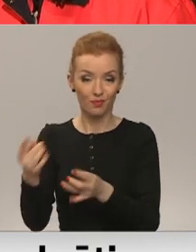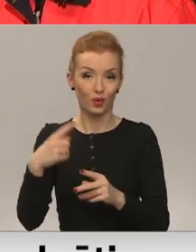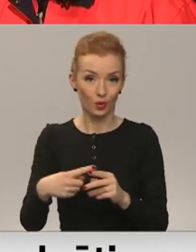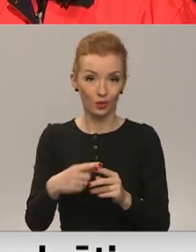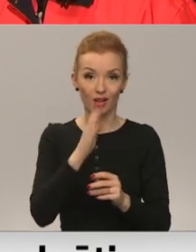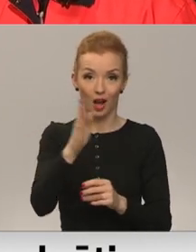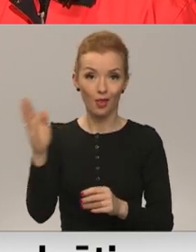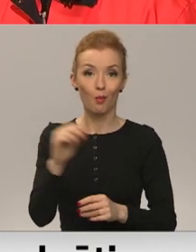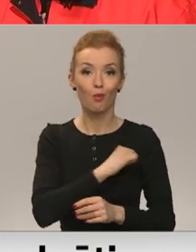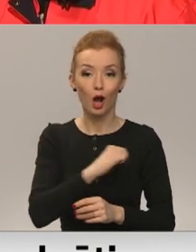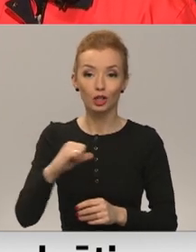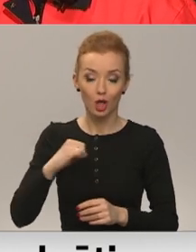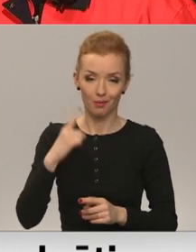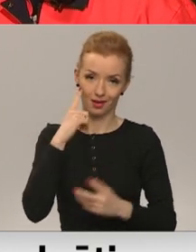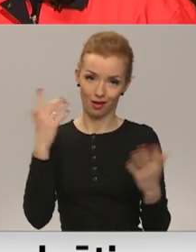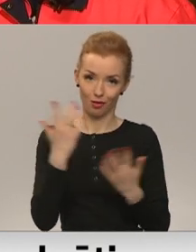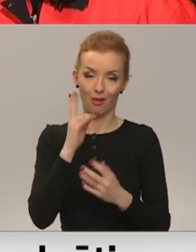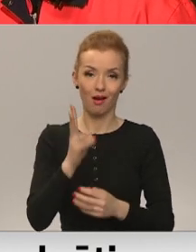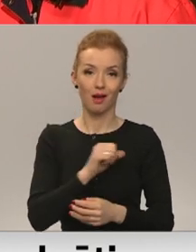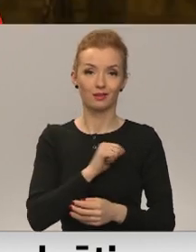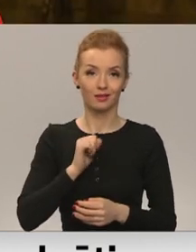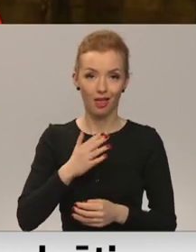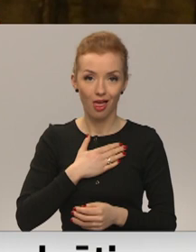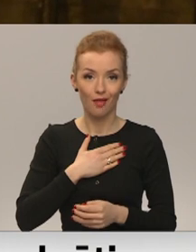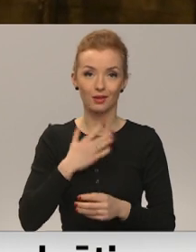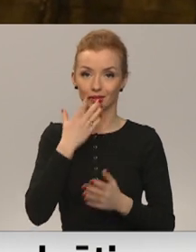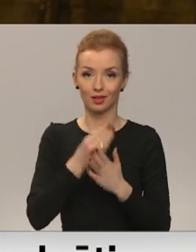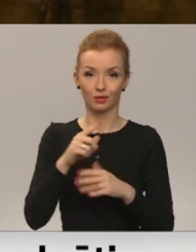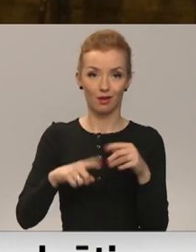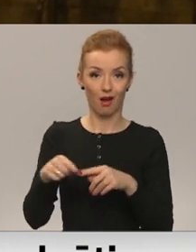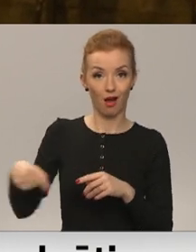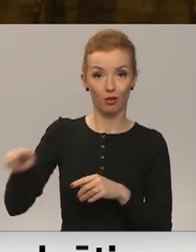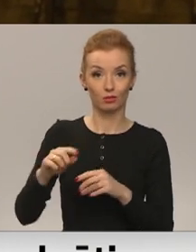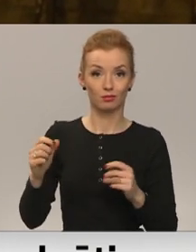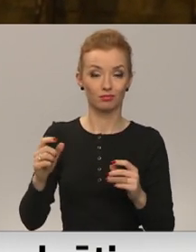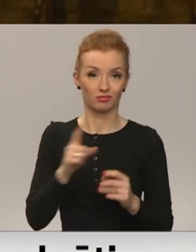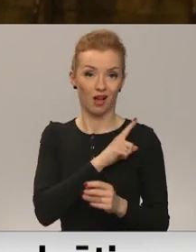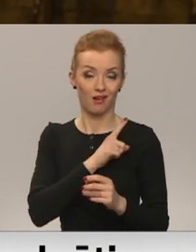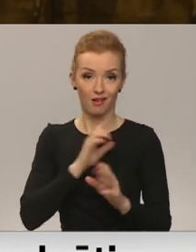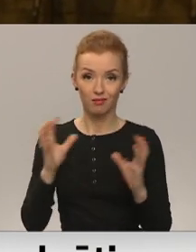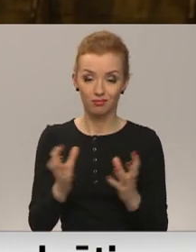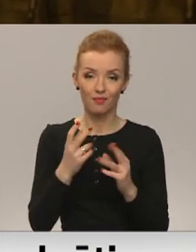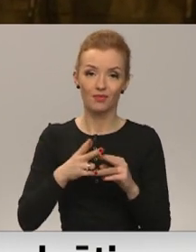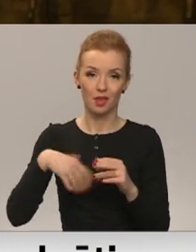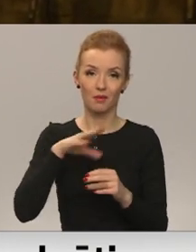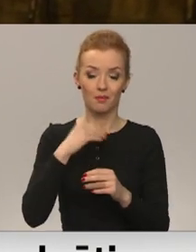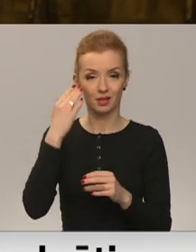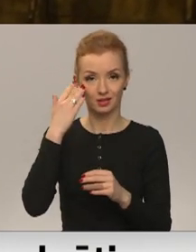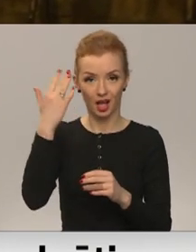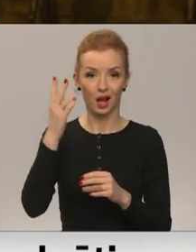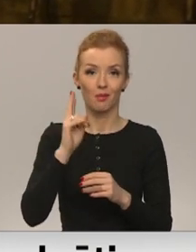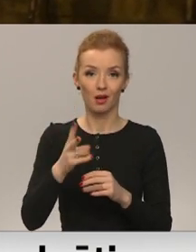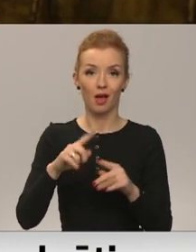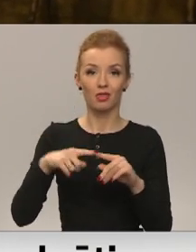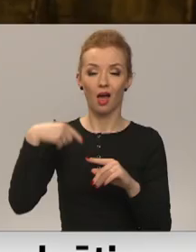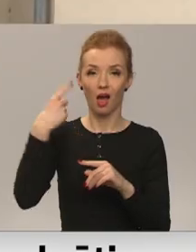katram pašam ir jādomā par to, kā sevi un savus mīļos pasargāt, tad es ļoti ceru, ka mums arī izdosies pārvarēt nākamo vilni, kas